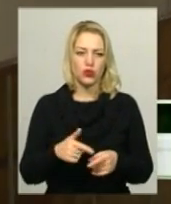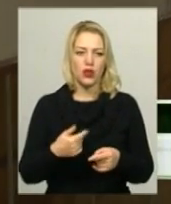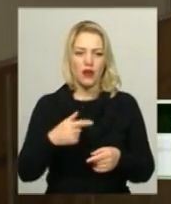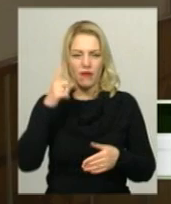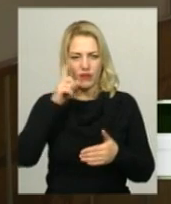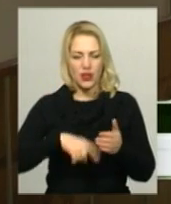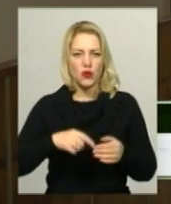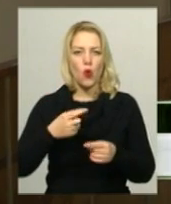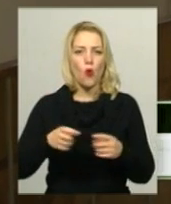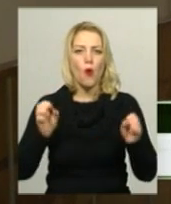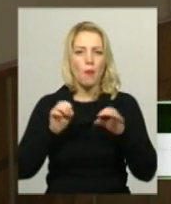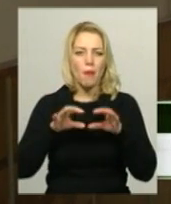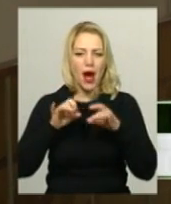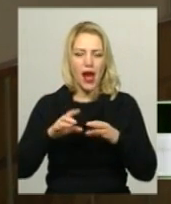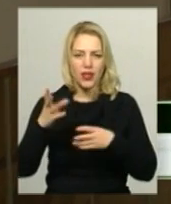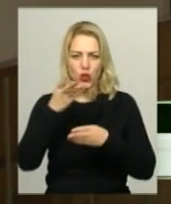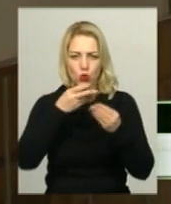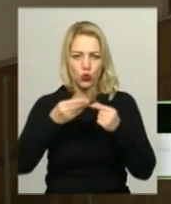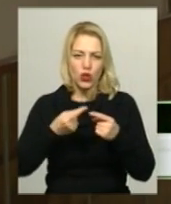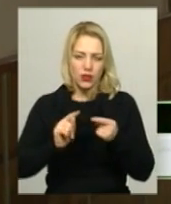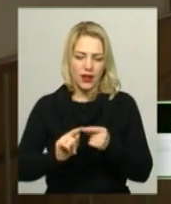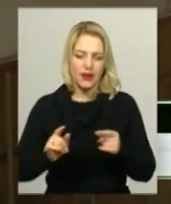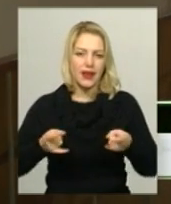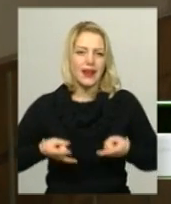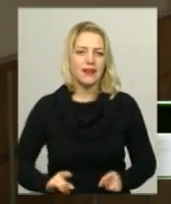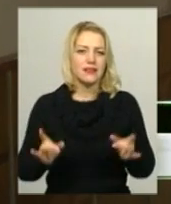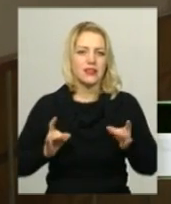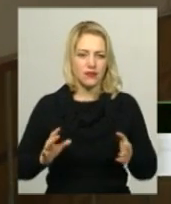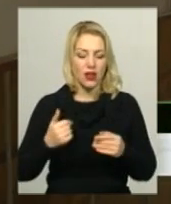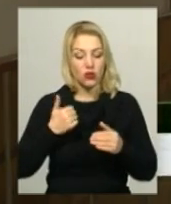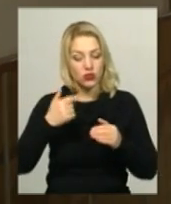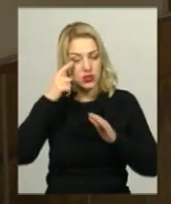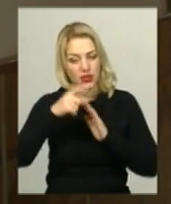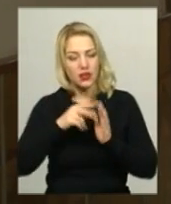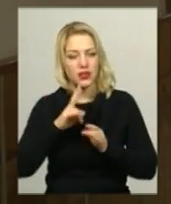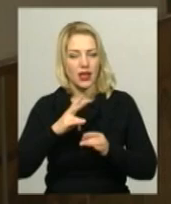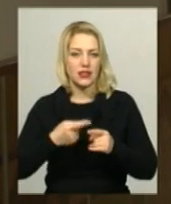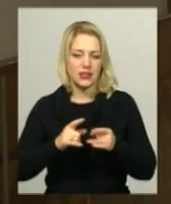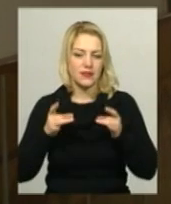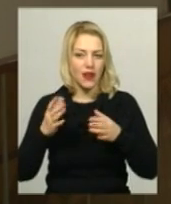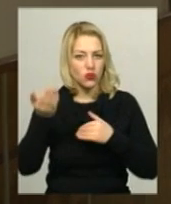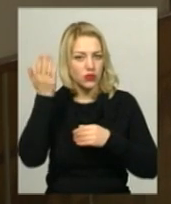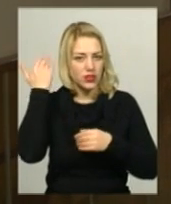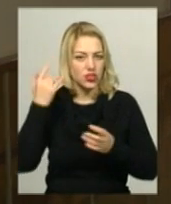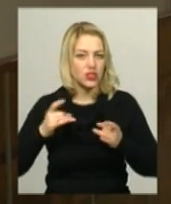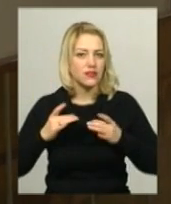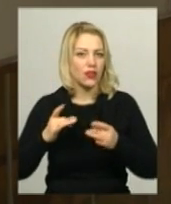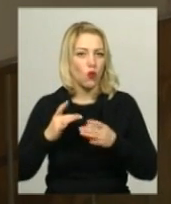магію «Різдва». І мені хотілося б дізнатися, як «Різдво» святкували наші предки. А також,